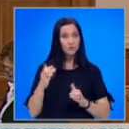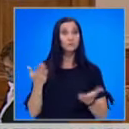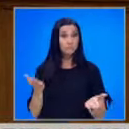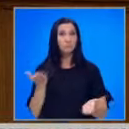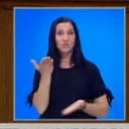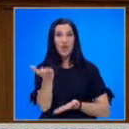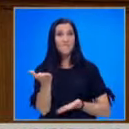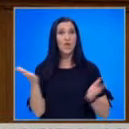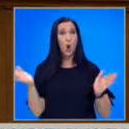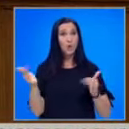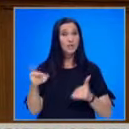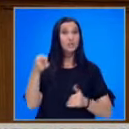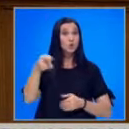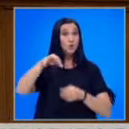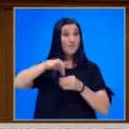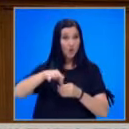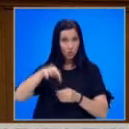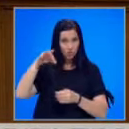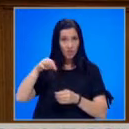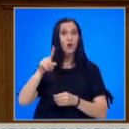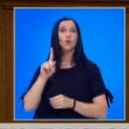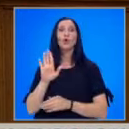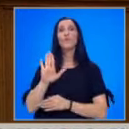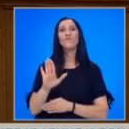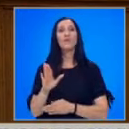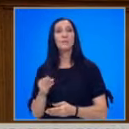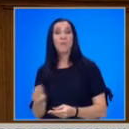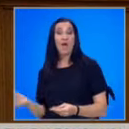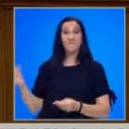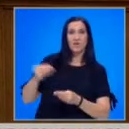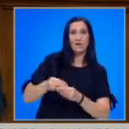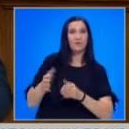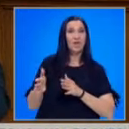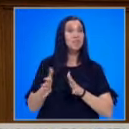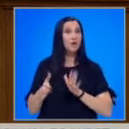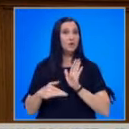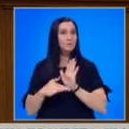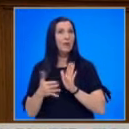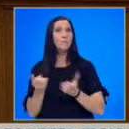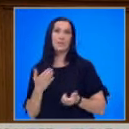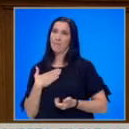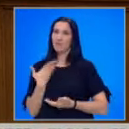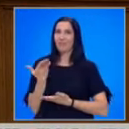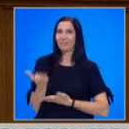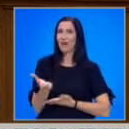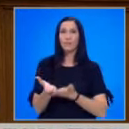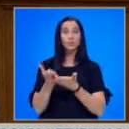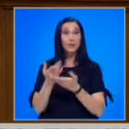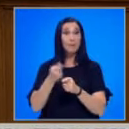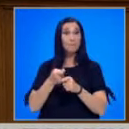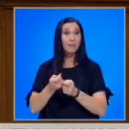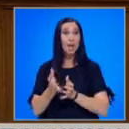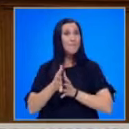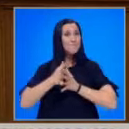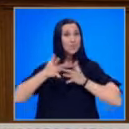че ви ограничи този вод, от който вие вкарвахте народни представители, без да имате тяхната подкрепа. И правихте